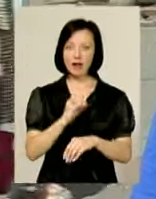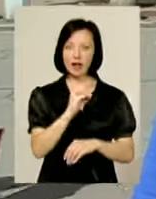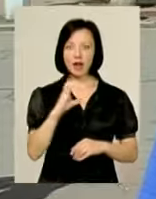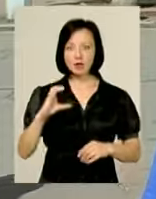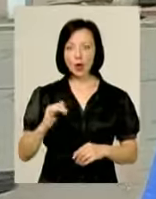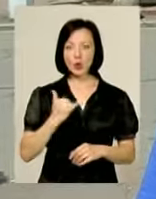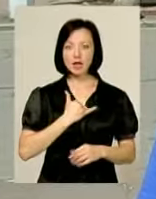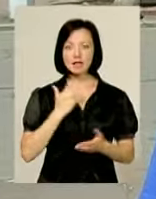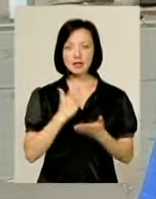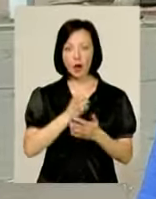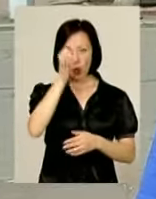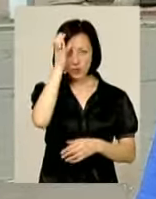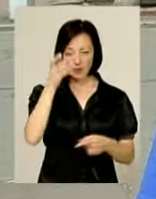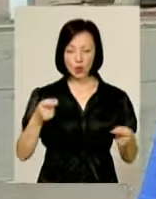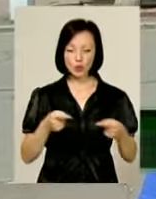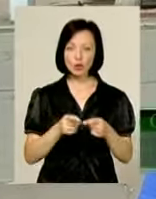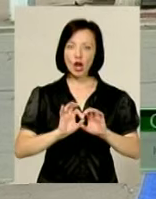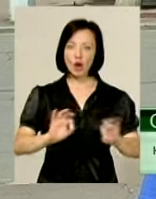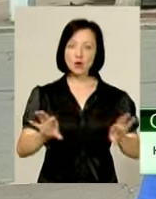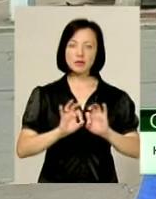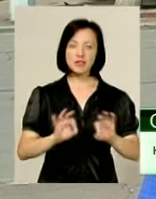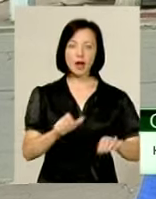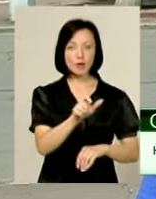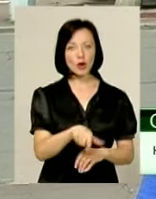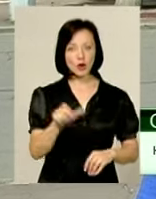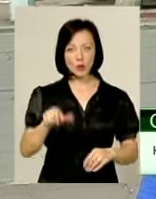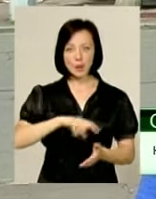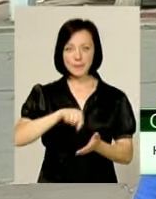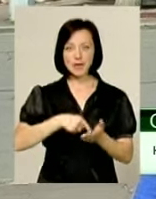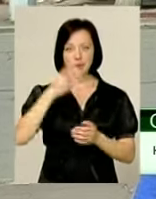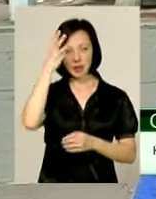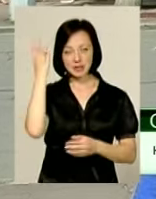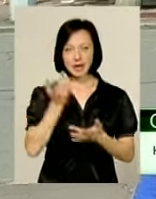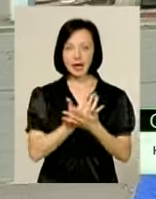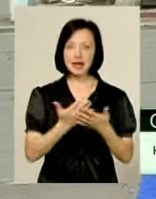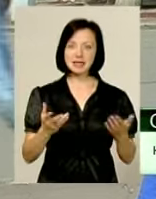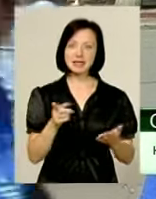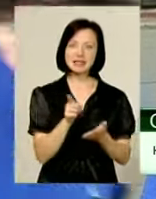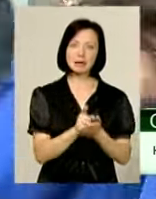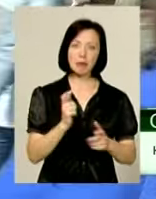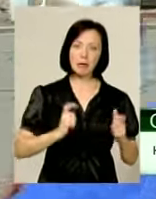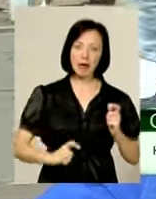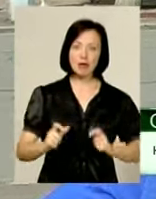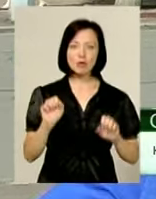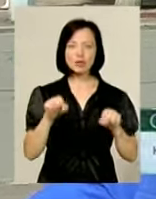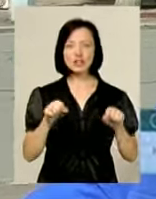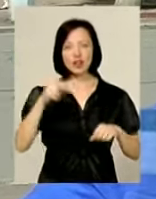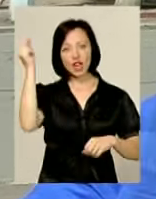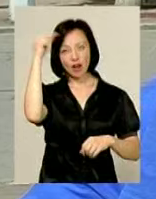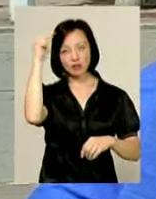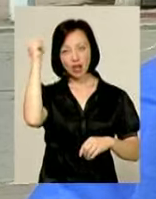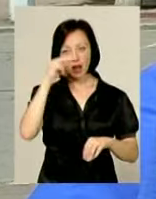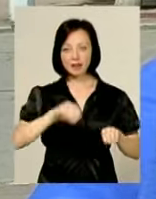освітній куточок, де ми розповідаємо мешканцям Хмельницького про різні стипендії, про актуальні можливості навчання,